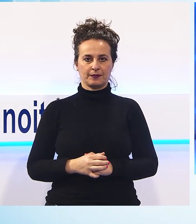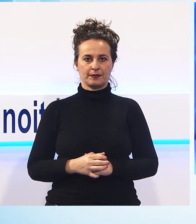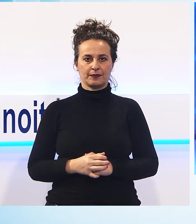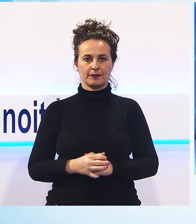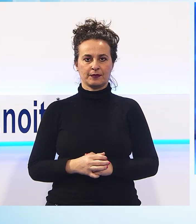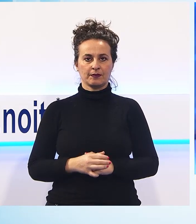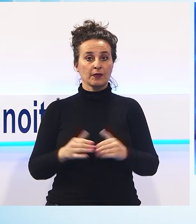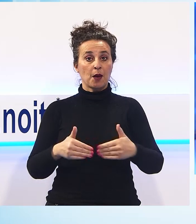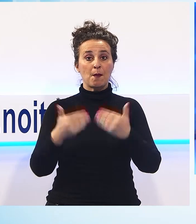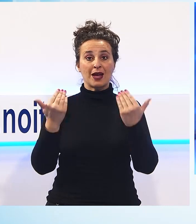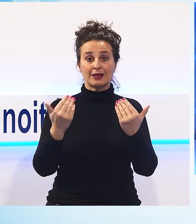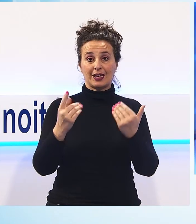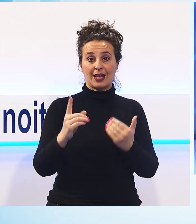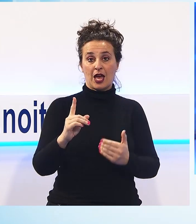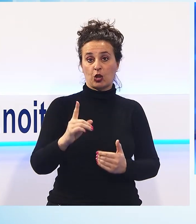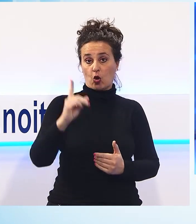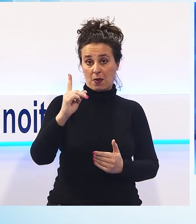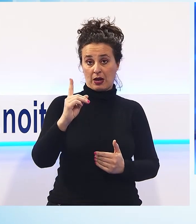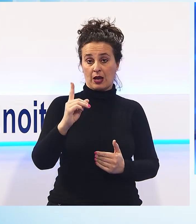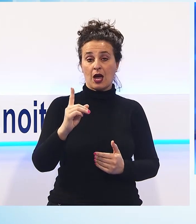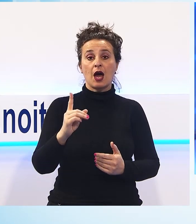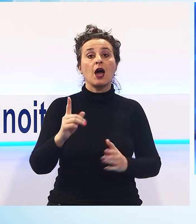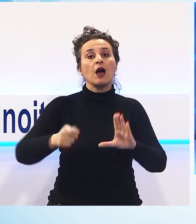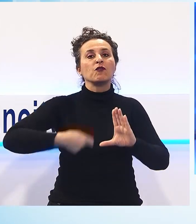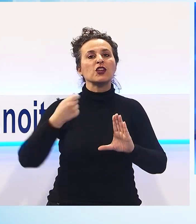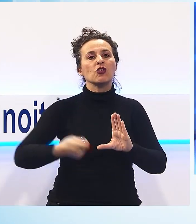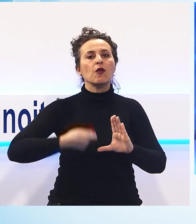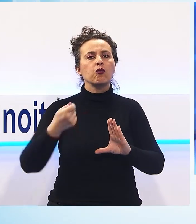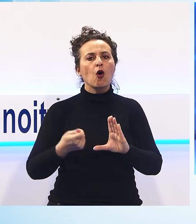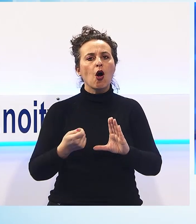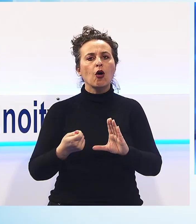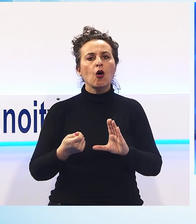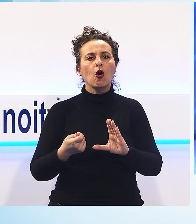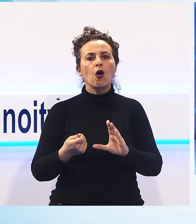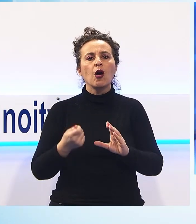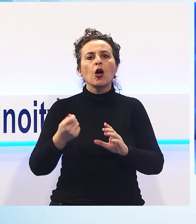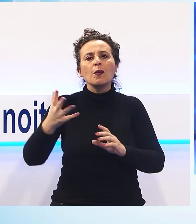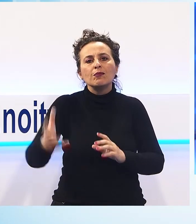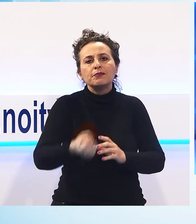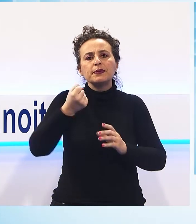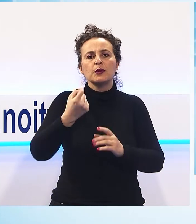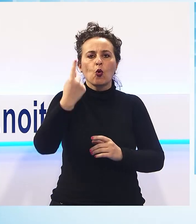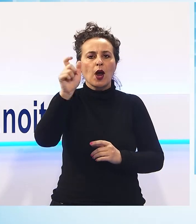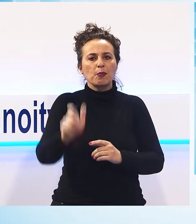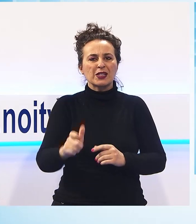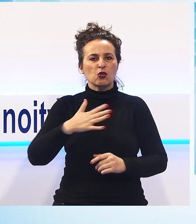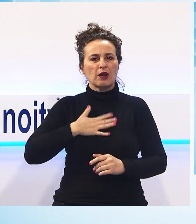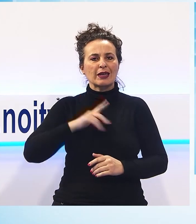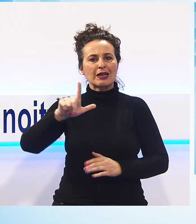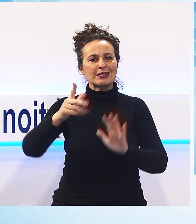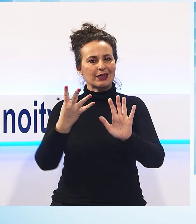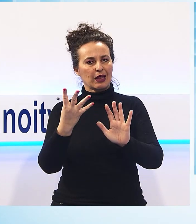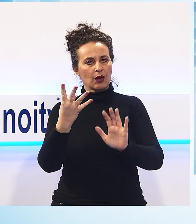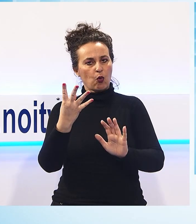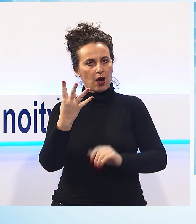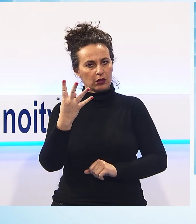Nella mattinata di domenica i vigili del fuoco hanno soccorso un uomo di 74 anni residente a Badia di Cantignano che è caduto